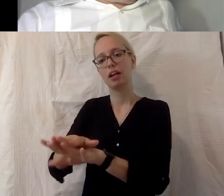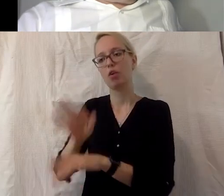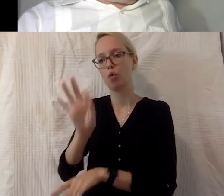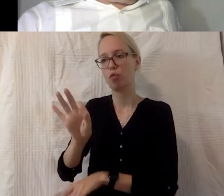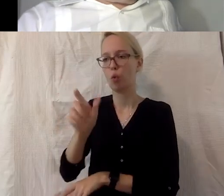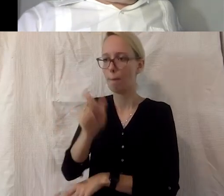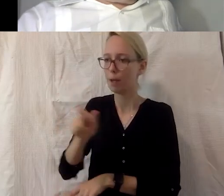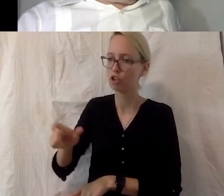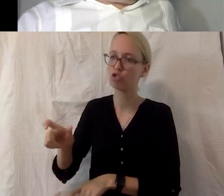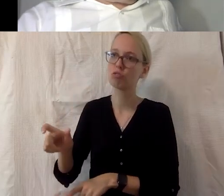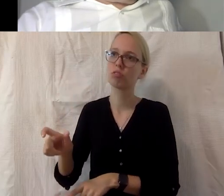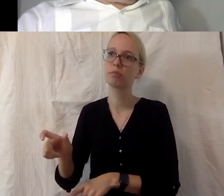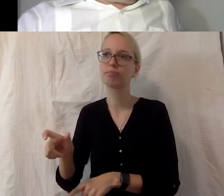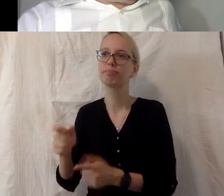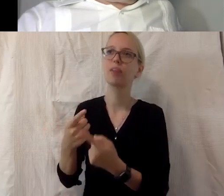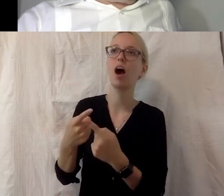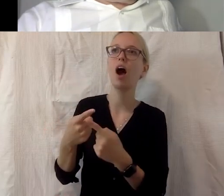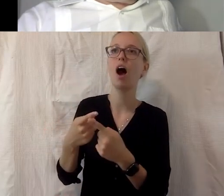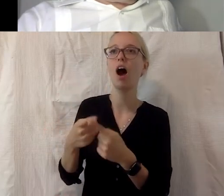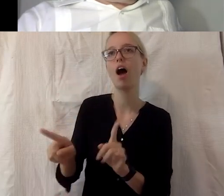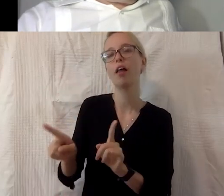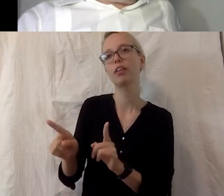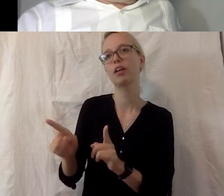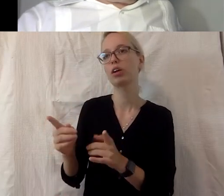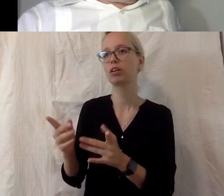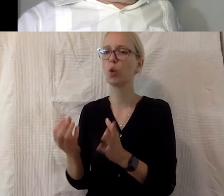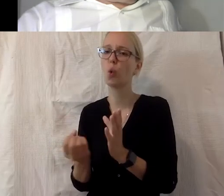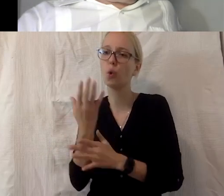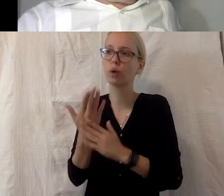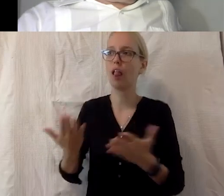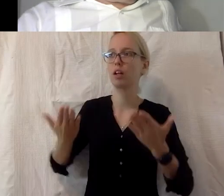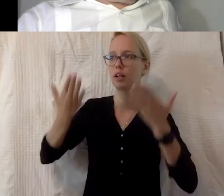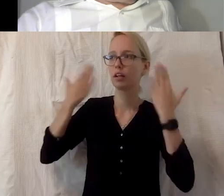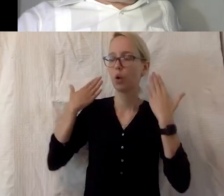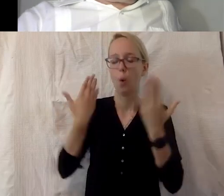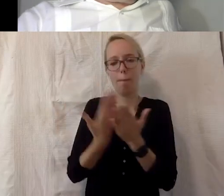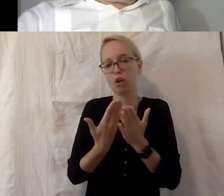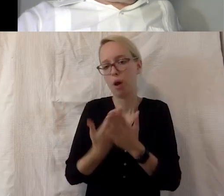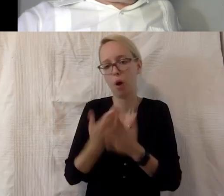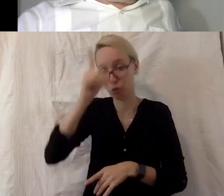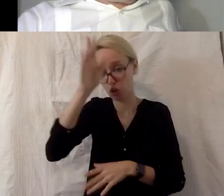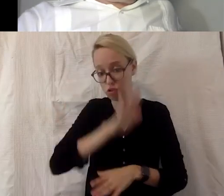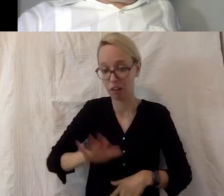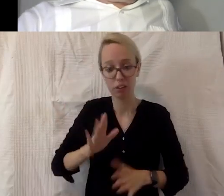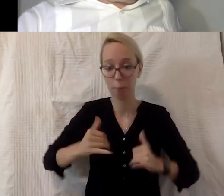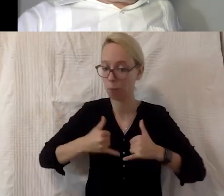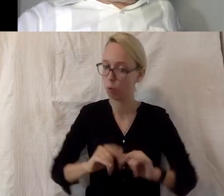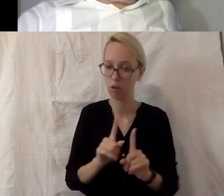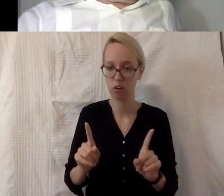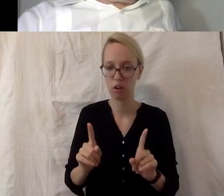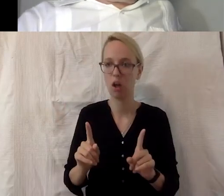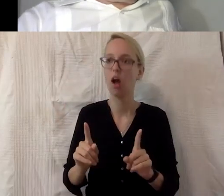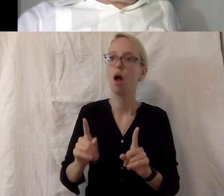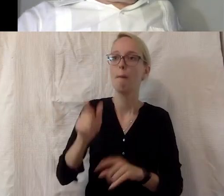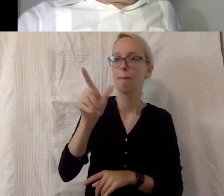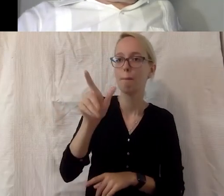kulturellen Hintergrund haben, die vielleicht eben nicht in Deutschland geboren sind, Menschen mit Behinderungen, auch ältere